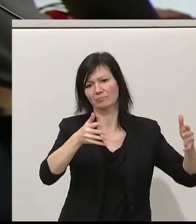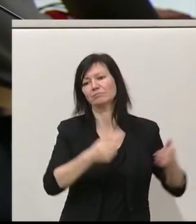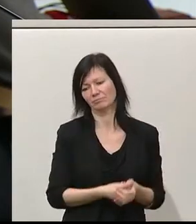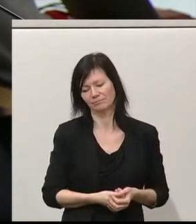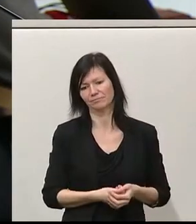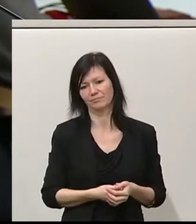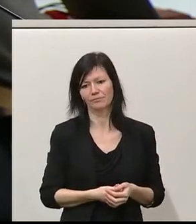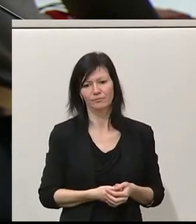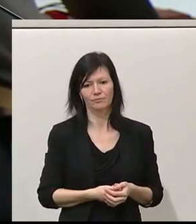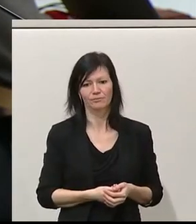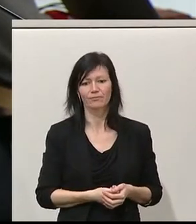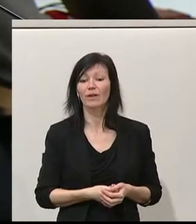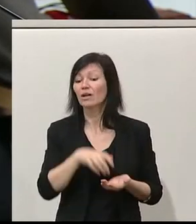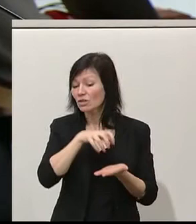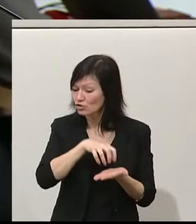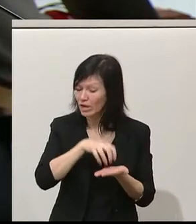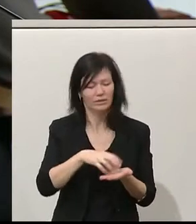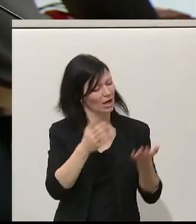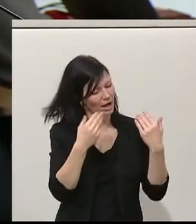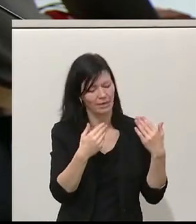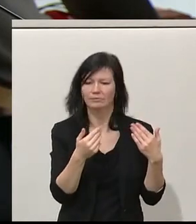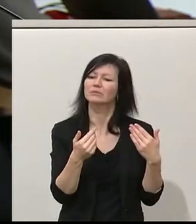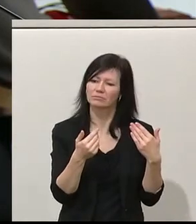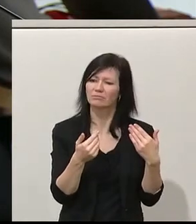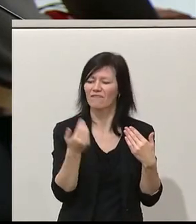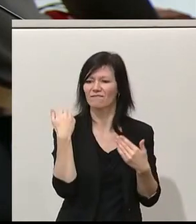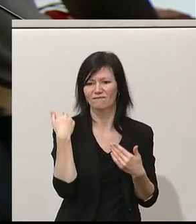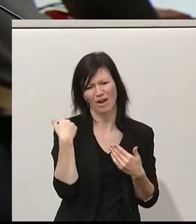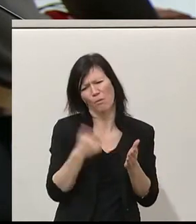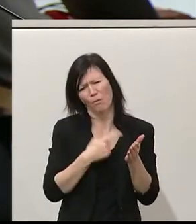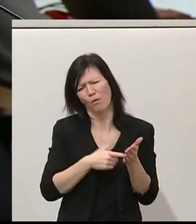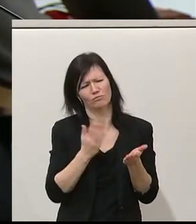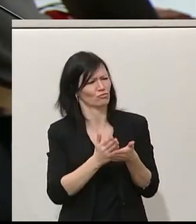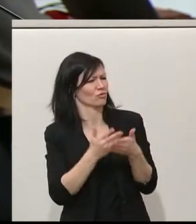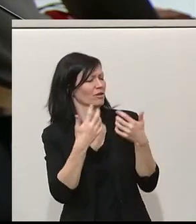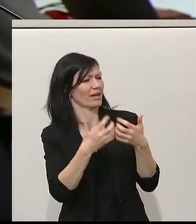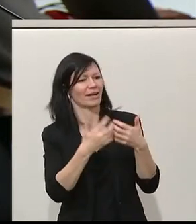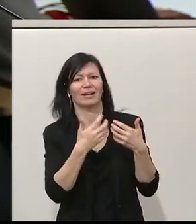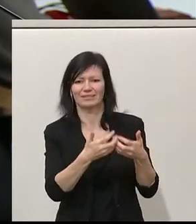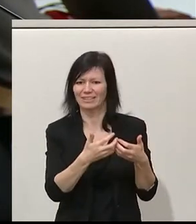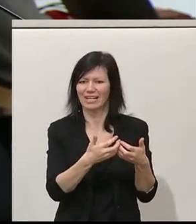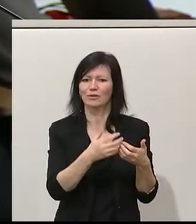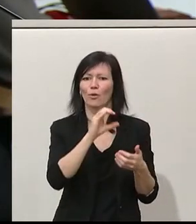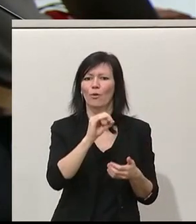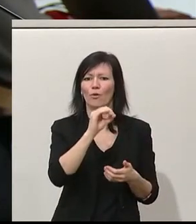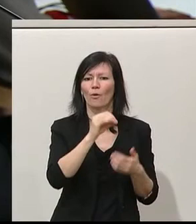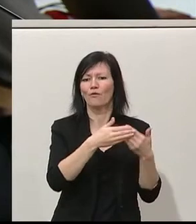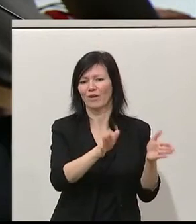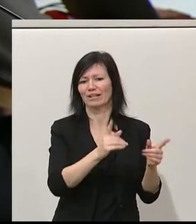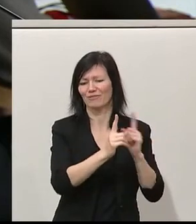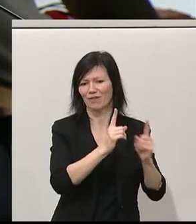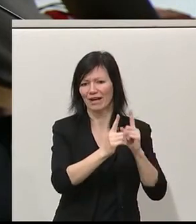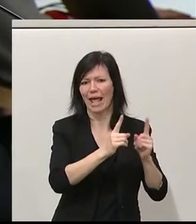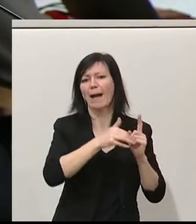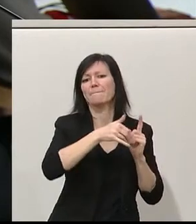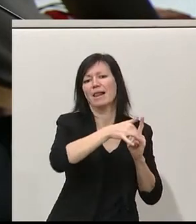städtischen, als auch für den ländlichen Raum wurden ja bereits vielfach zitiert. Das bereits gute